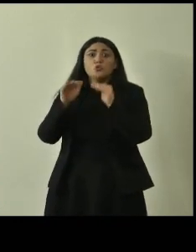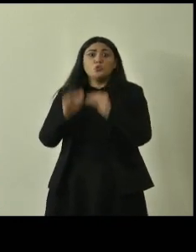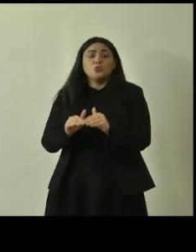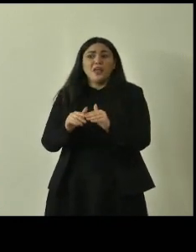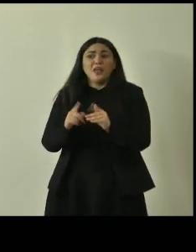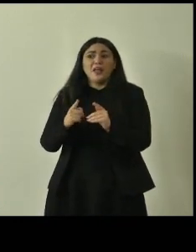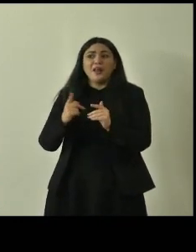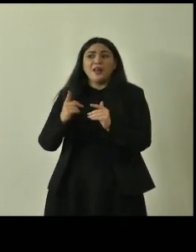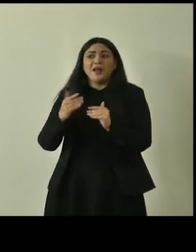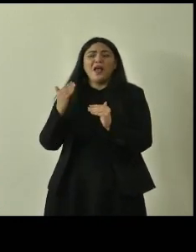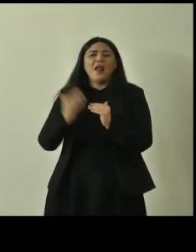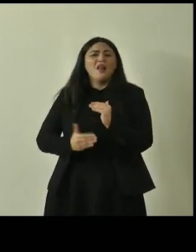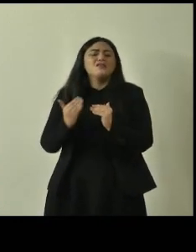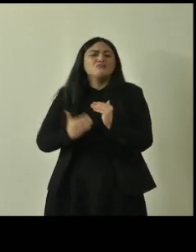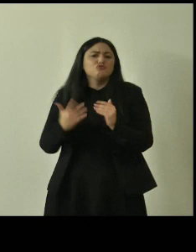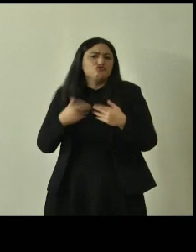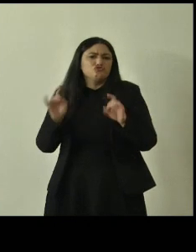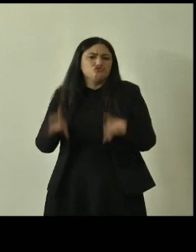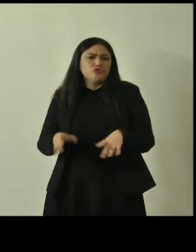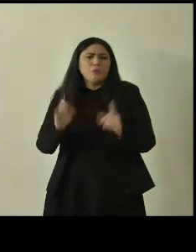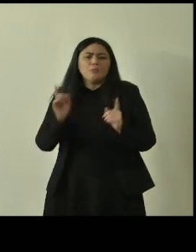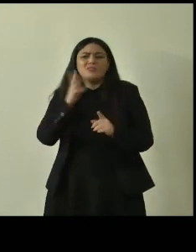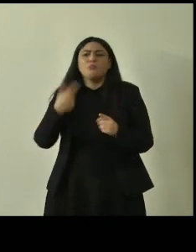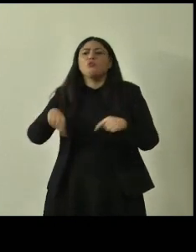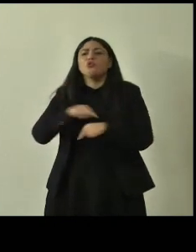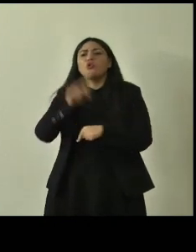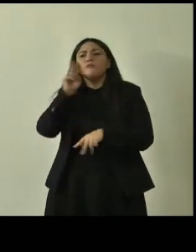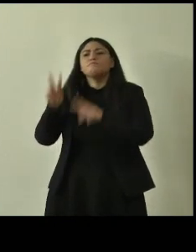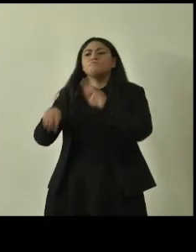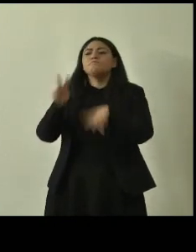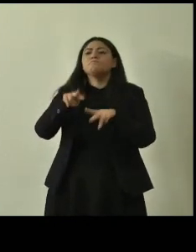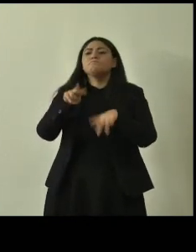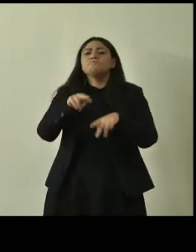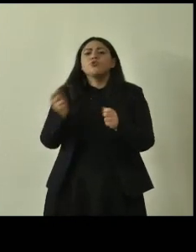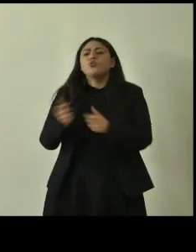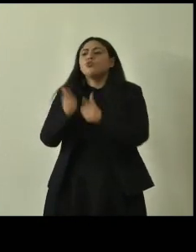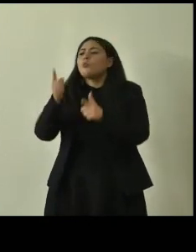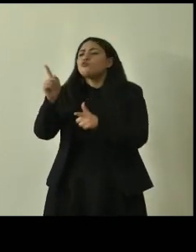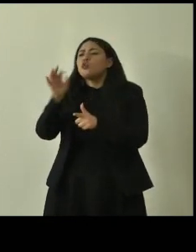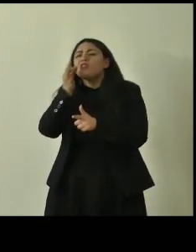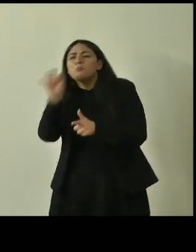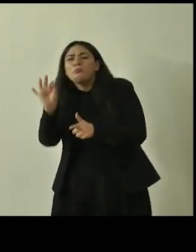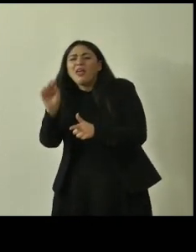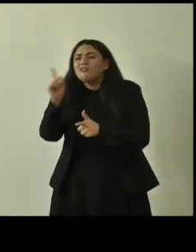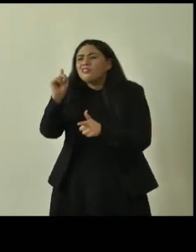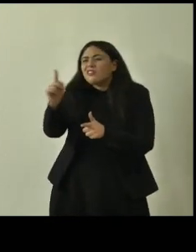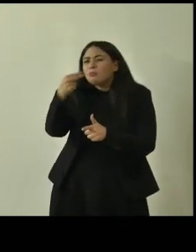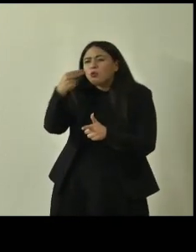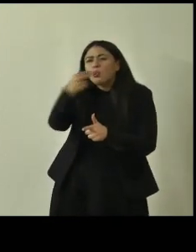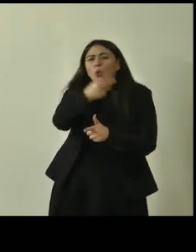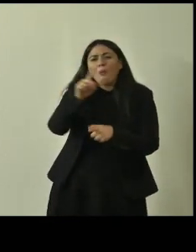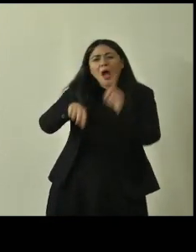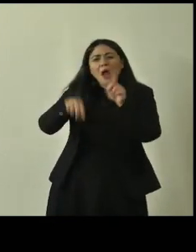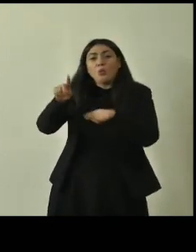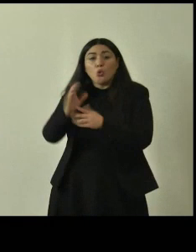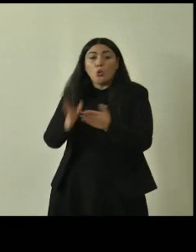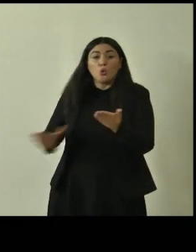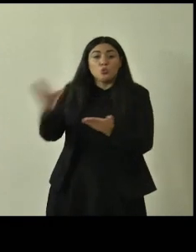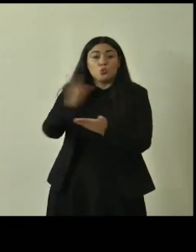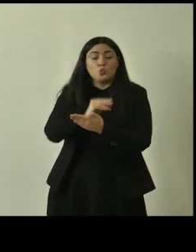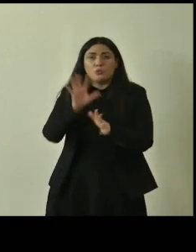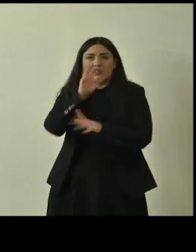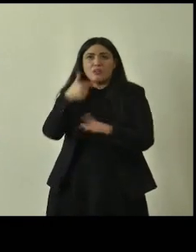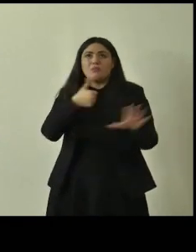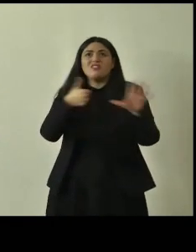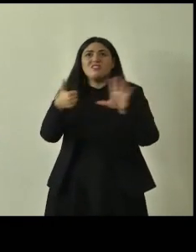concentrati nei censimenti periodici fatti solo su alcune specie cioè abbiamo per darvi un numero su 600